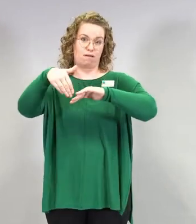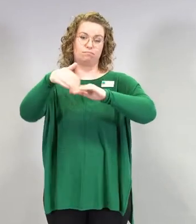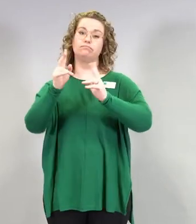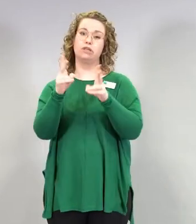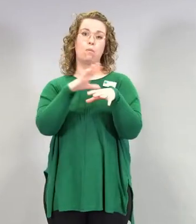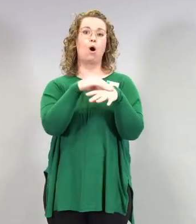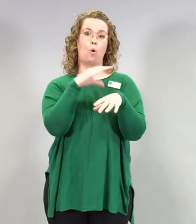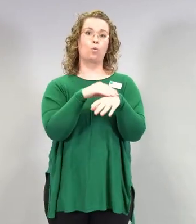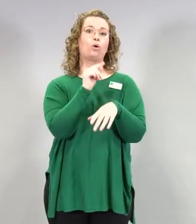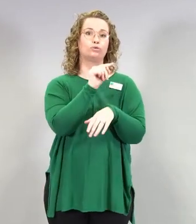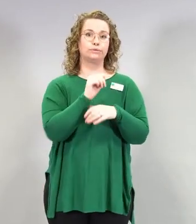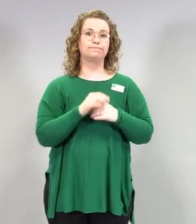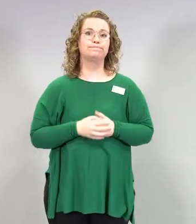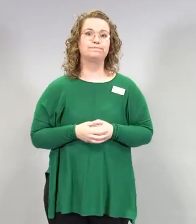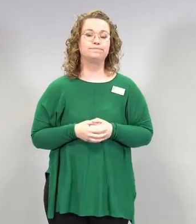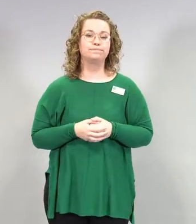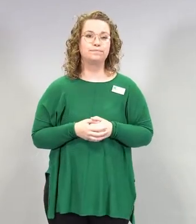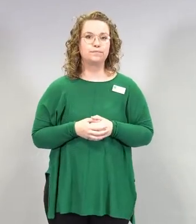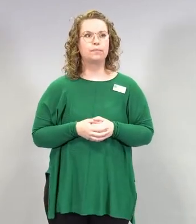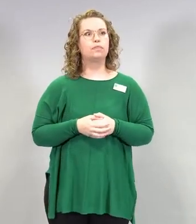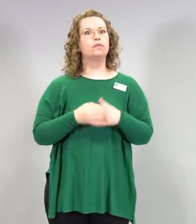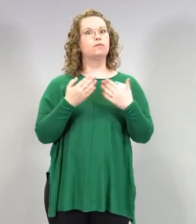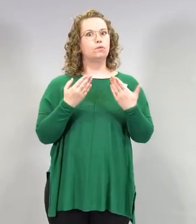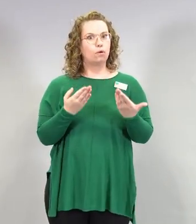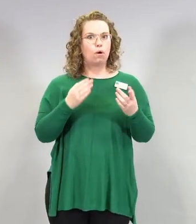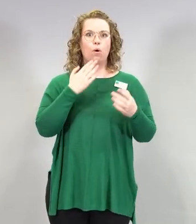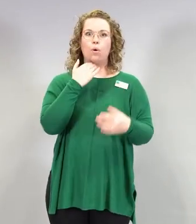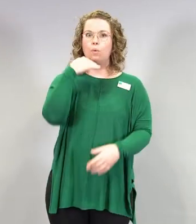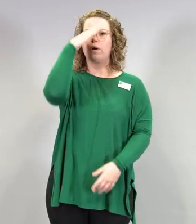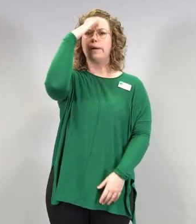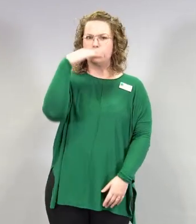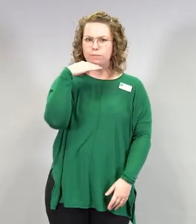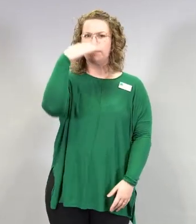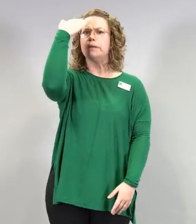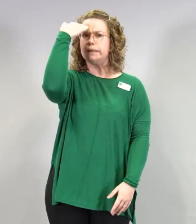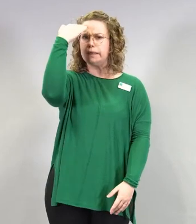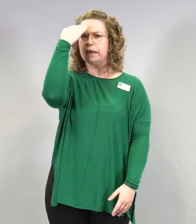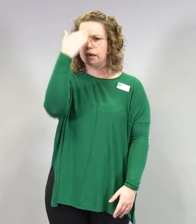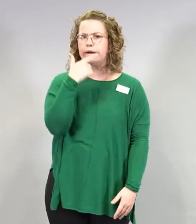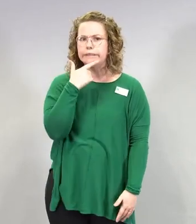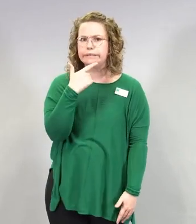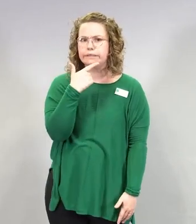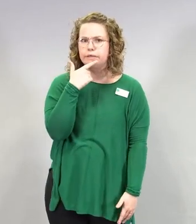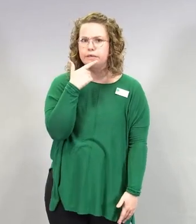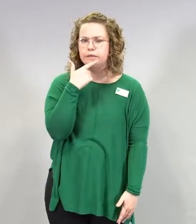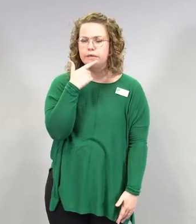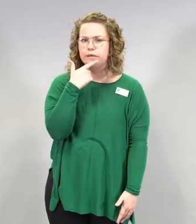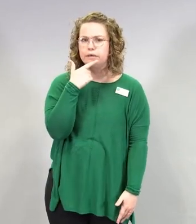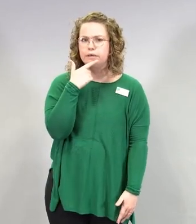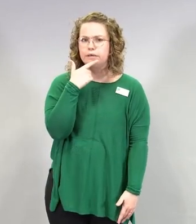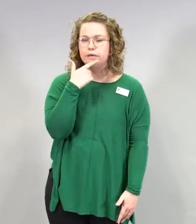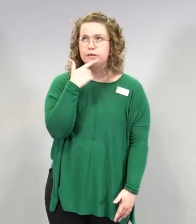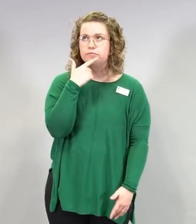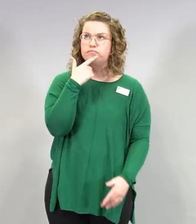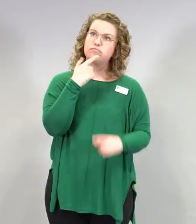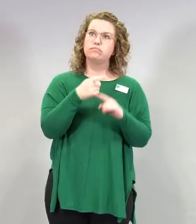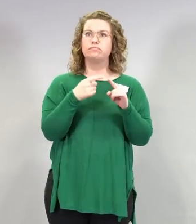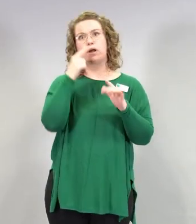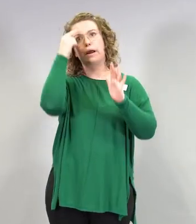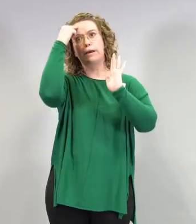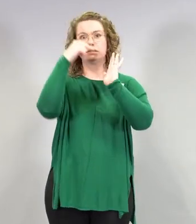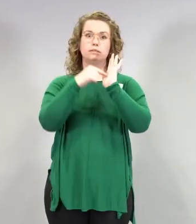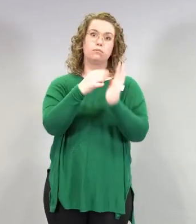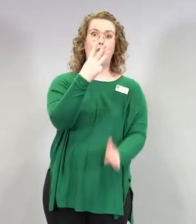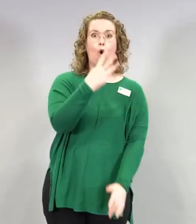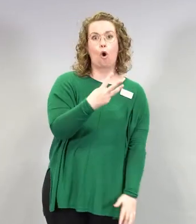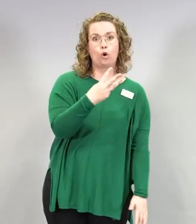voisiko ihminen itse, joka tietää tämän asian, voisiko hän kuitenkin sitten, sanotaan että hän on 30-vuotias ja haluaa